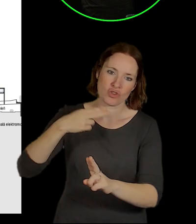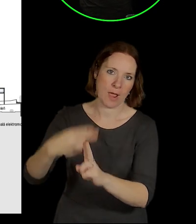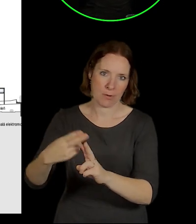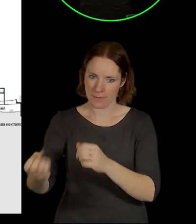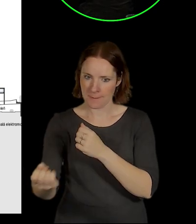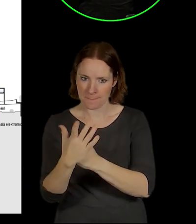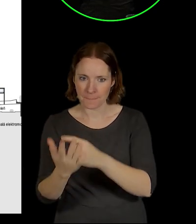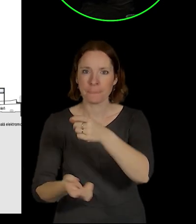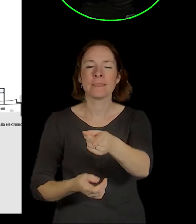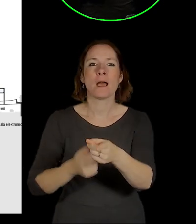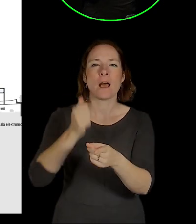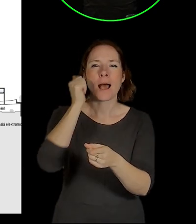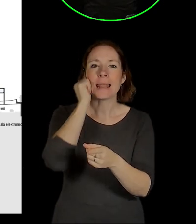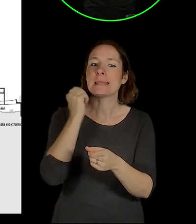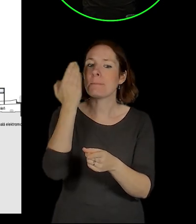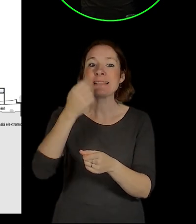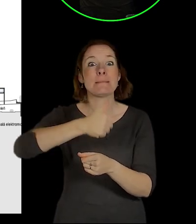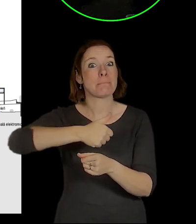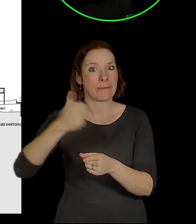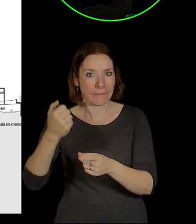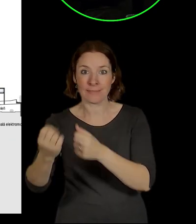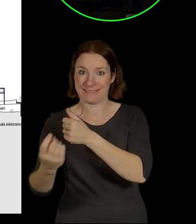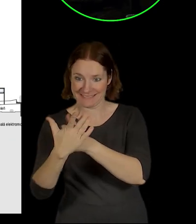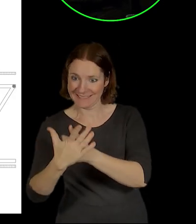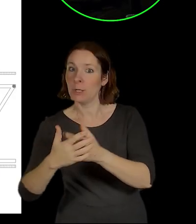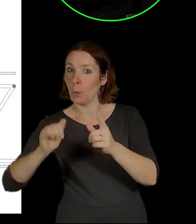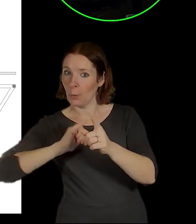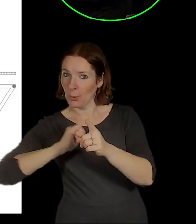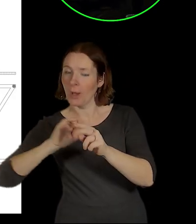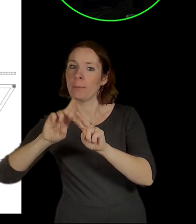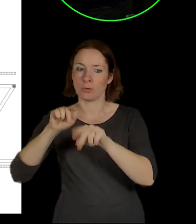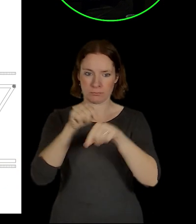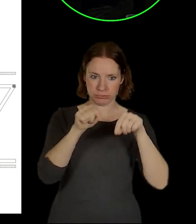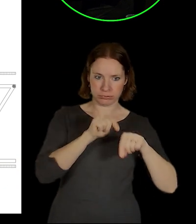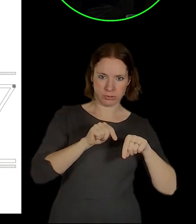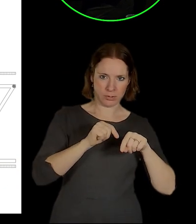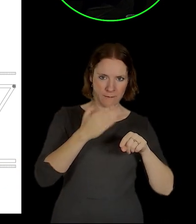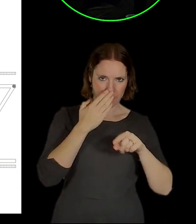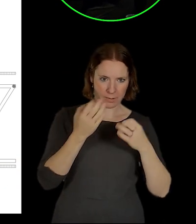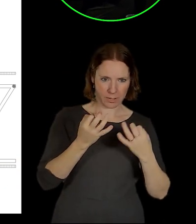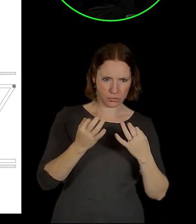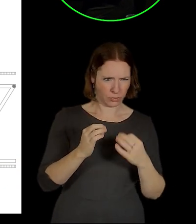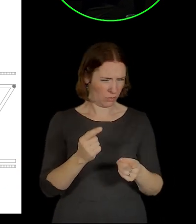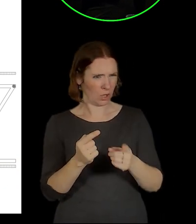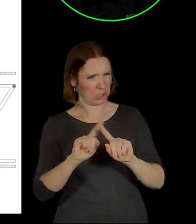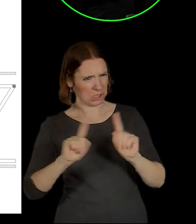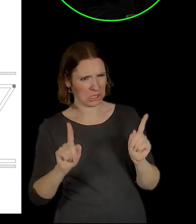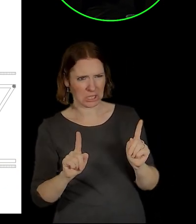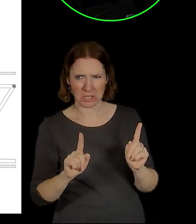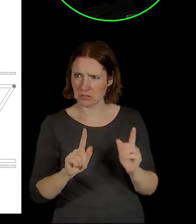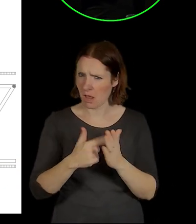začaly vnímat, jakože to je ta studie, a pak když jsme to přepracovali v dalším kroku, takže říkali, hele, to není ono, vy jste to nějak změnili.